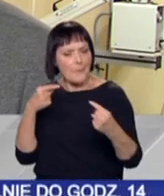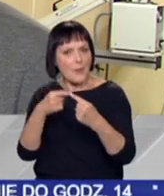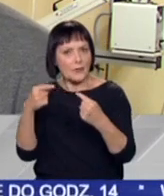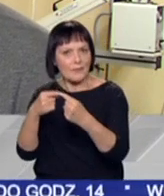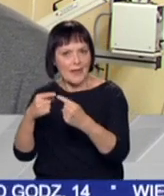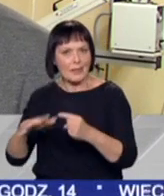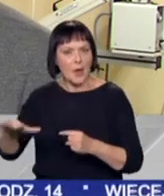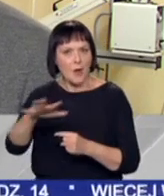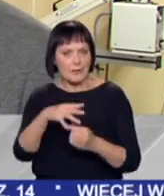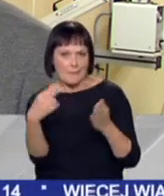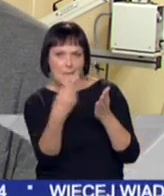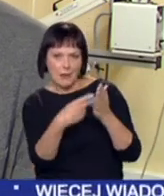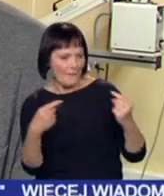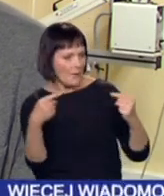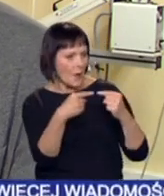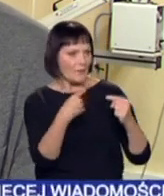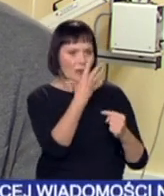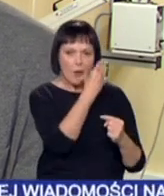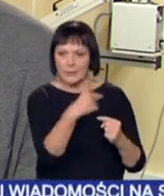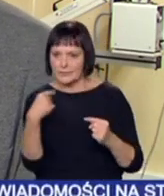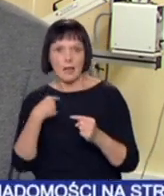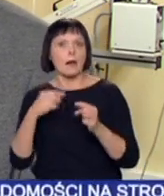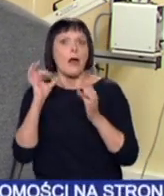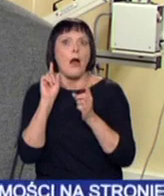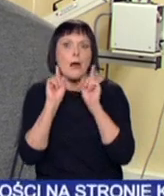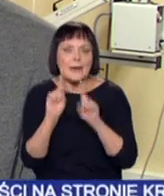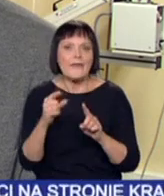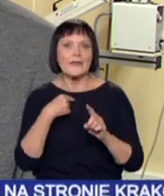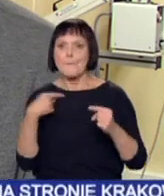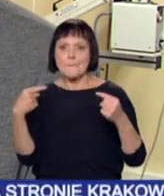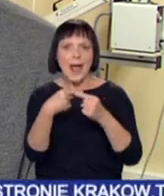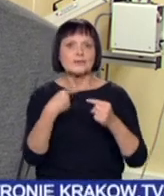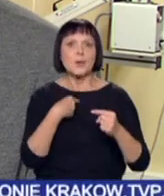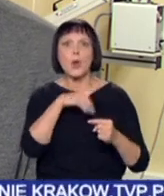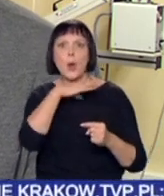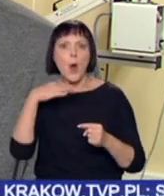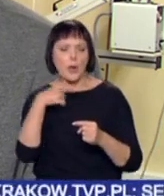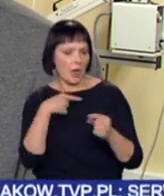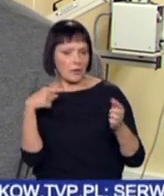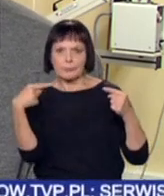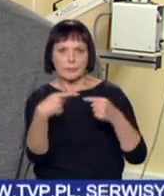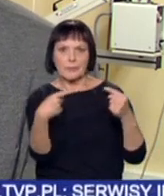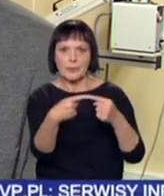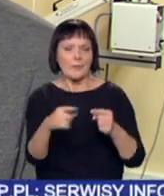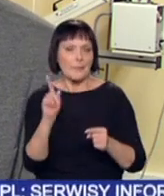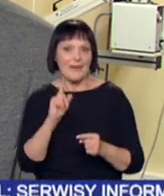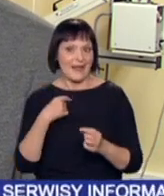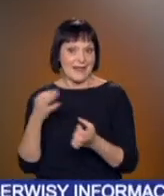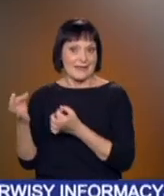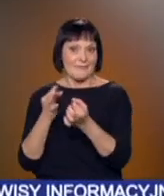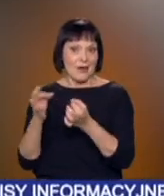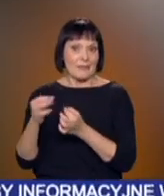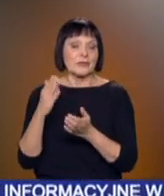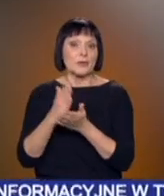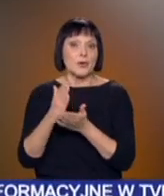Gogha z tego okresu, z tego pierwszego okresu. I okazało się, że te pigmenty są zgodne z tą paletą. I informacje mamy,